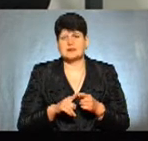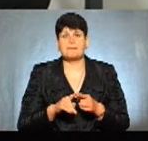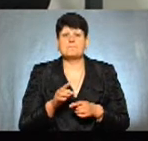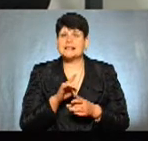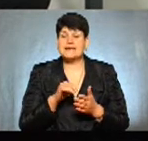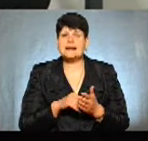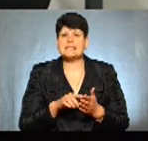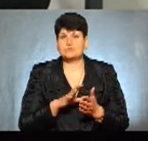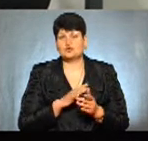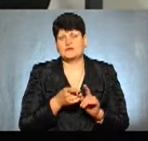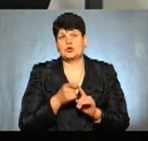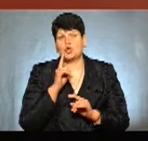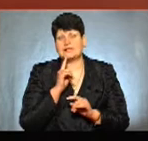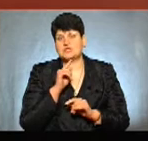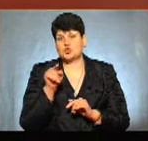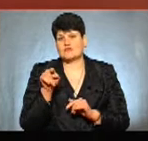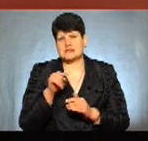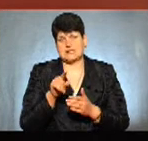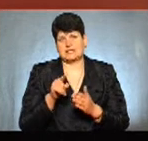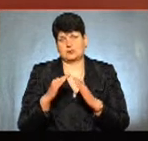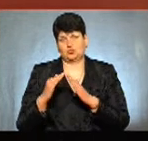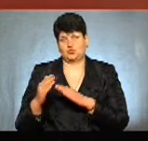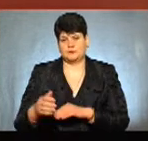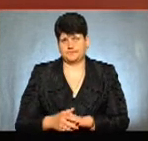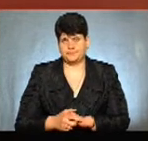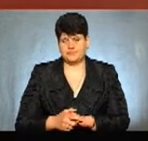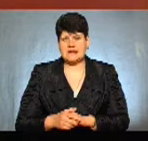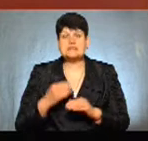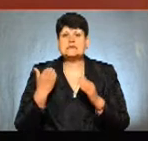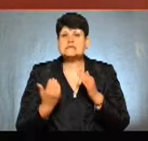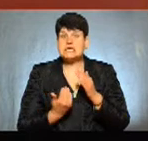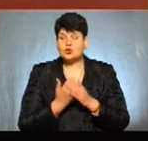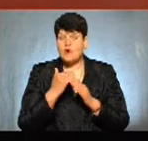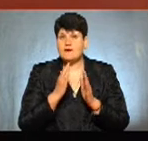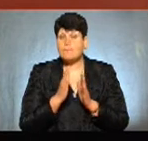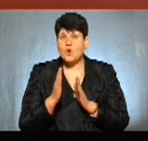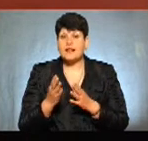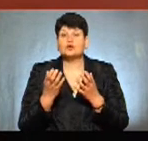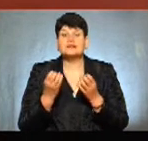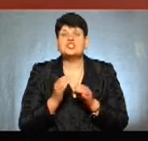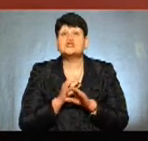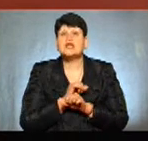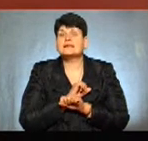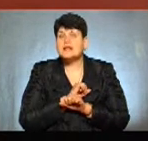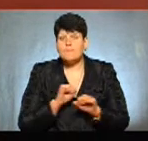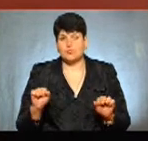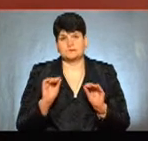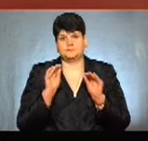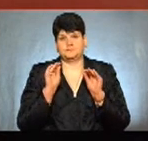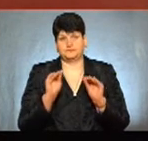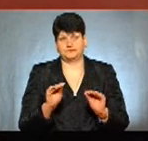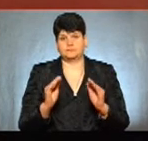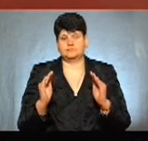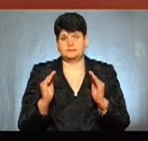до цих тимчасових споруд. Скажіть, будь ласка, за новим порядком, де ще не повинно бути тимчасових споруд? Де вони не мають